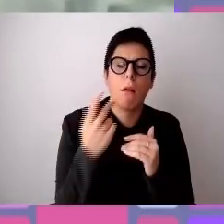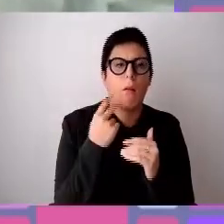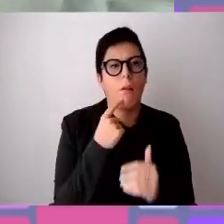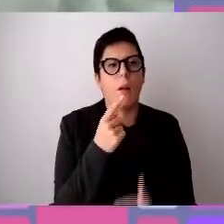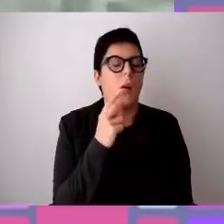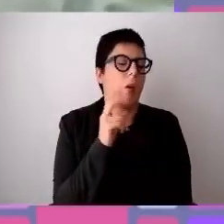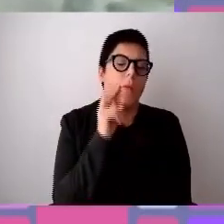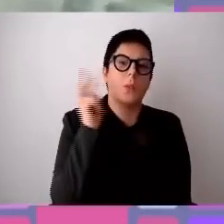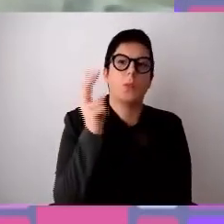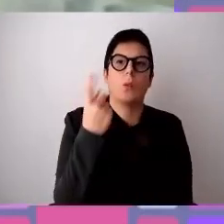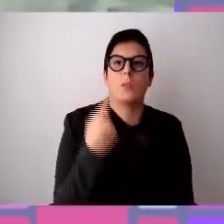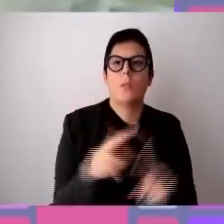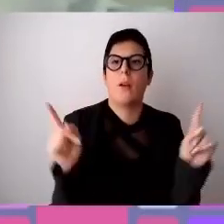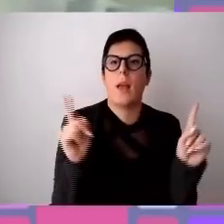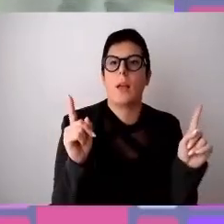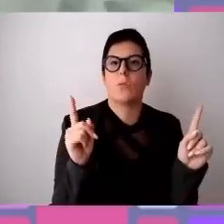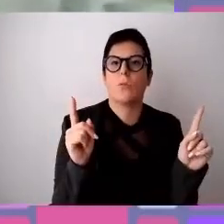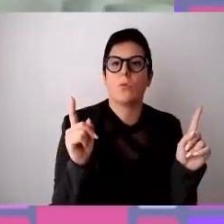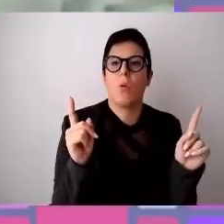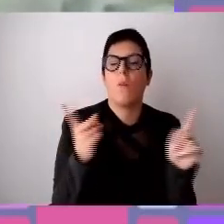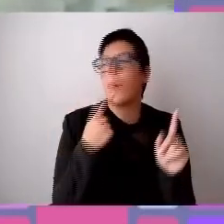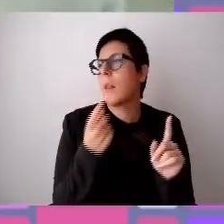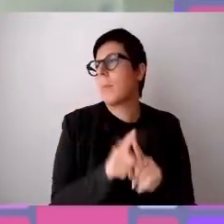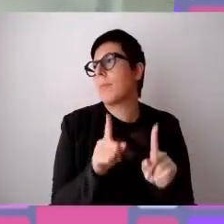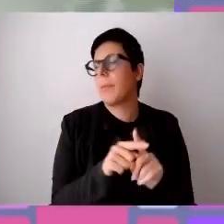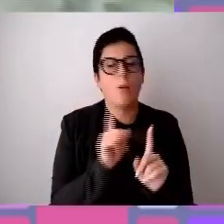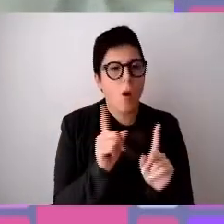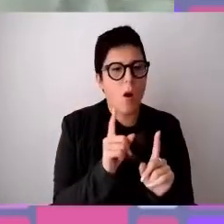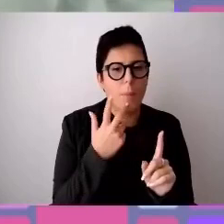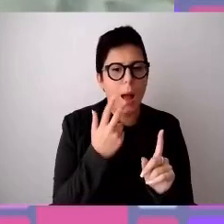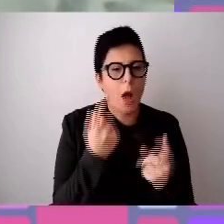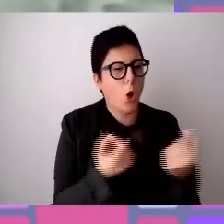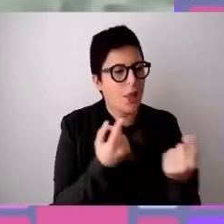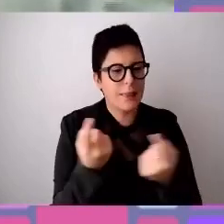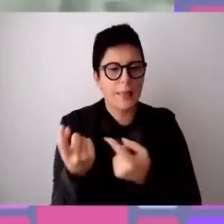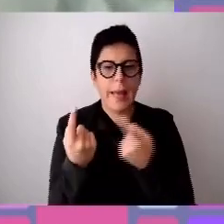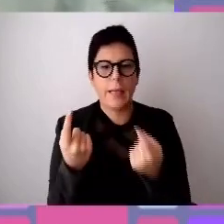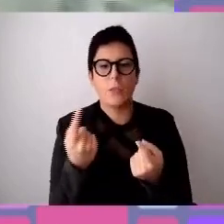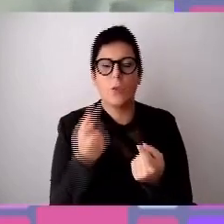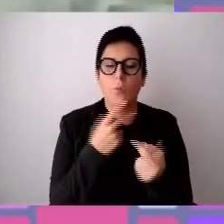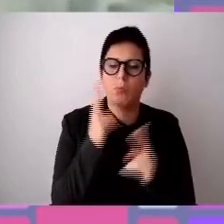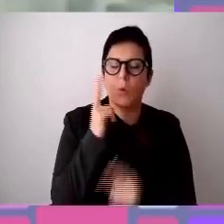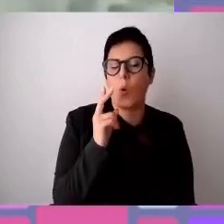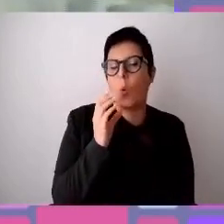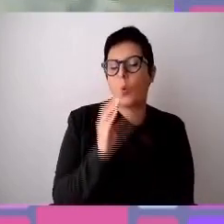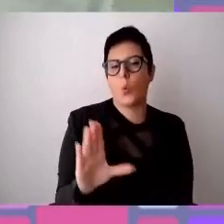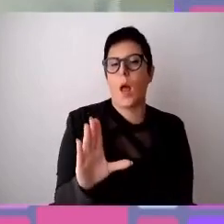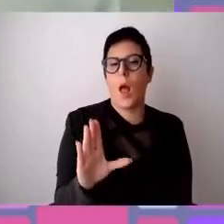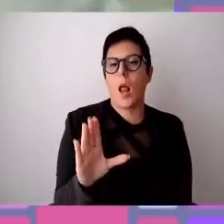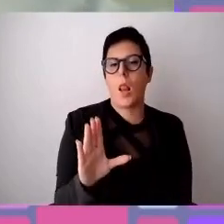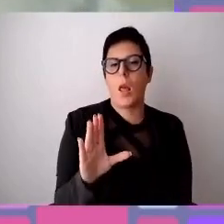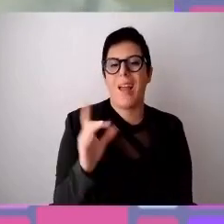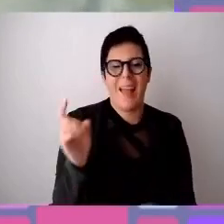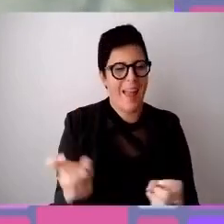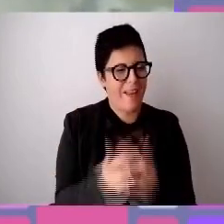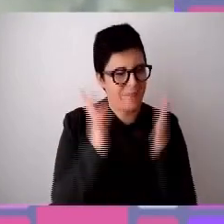su se stessi in ogni momento sulle persone sul contesto quindi è più un discorso culturale e eventi come